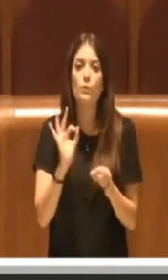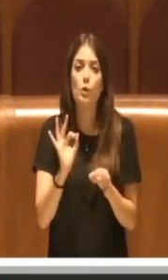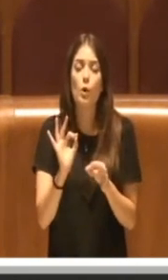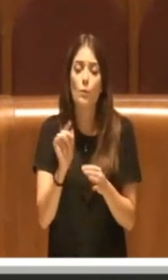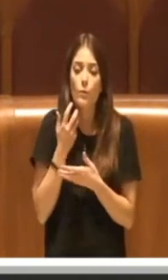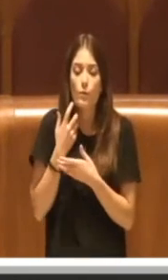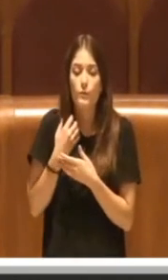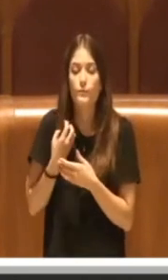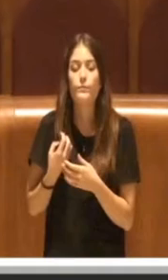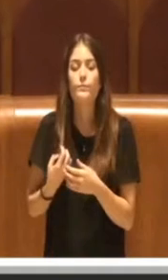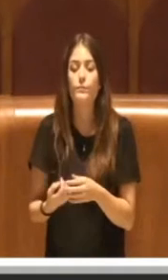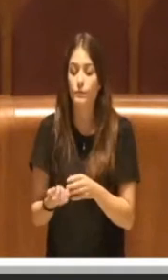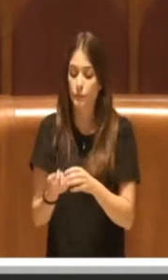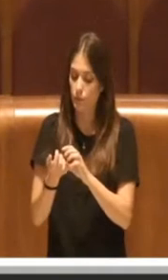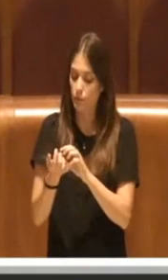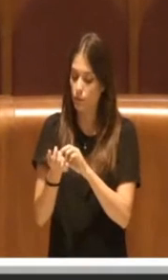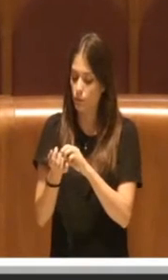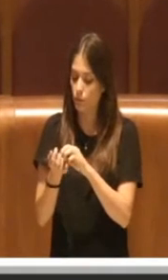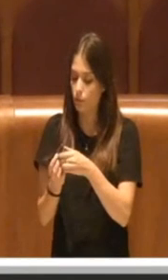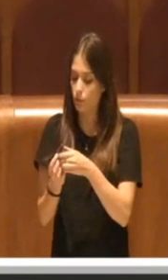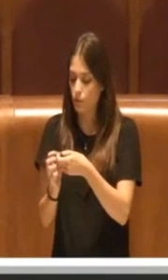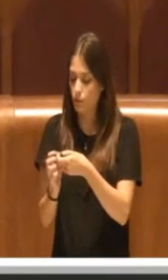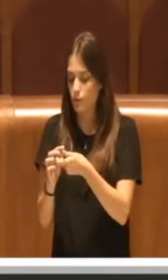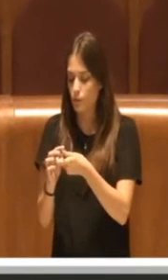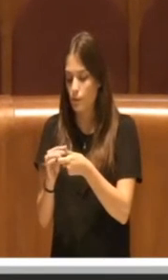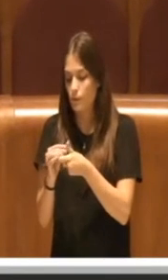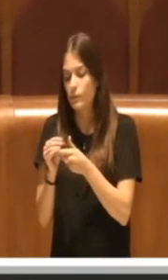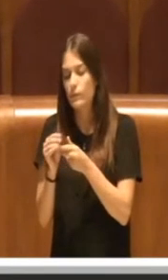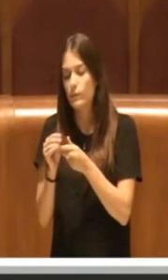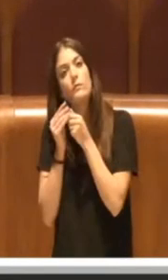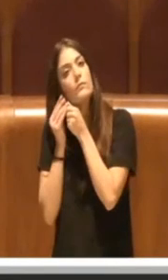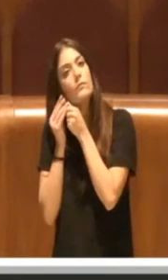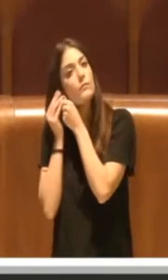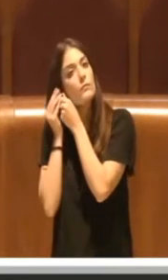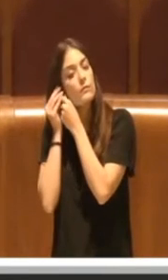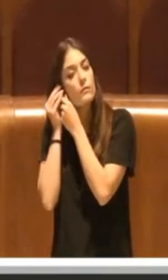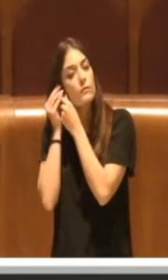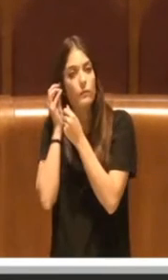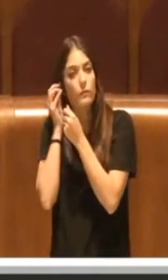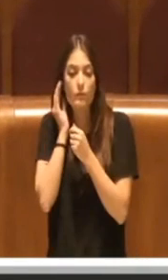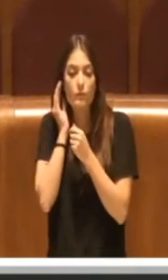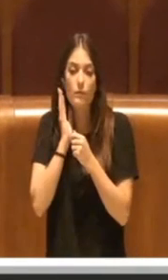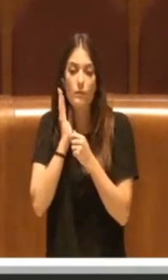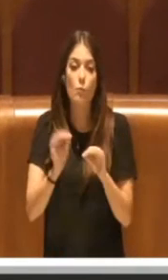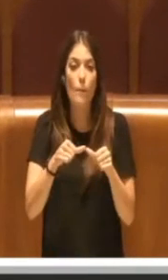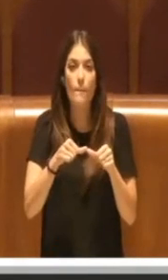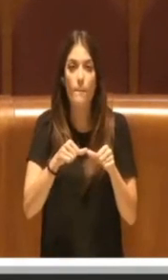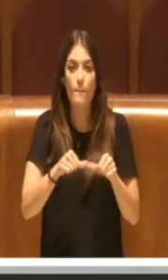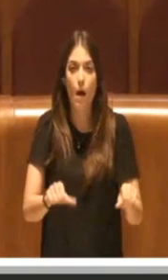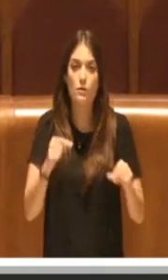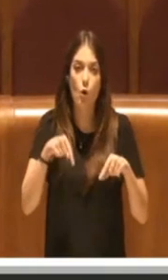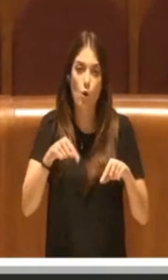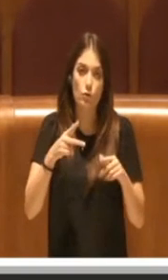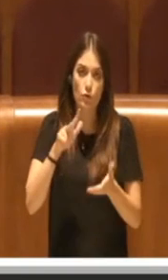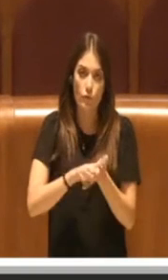stata poi la base del piano che stiamo votando quest'oggi. La voglio ringraziare perché so che ha fatto questo